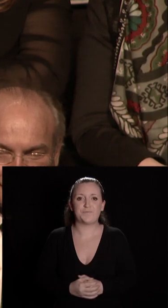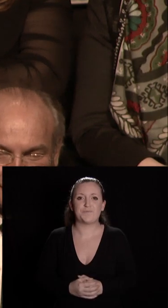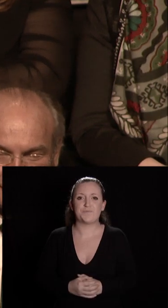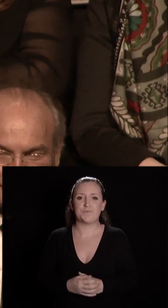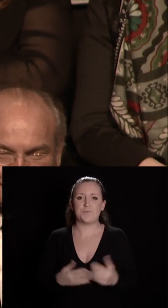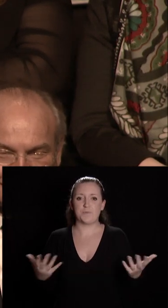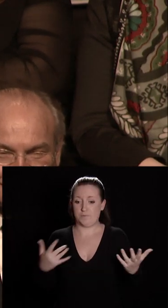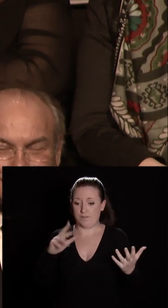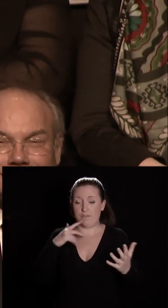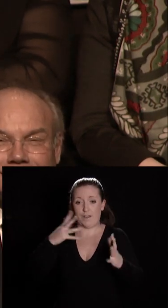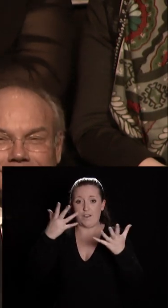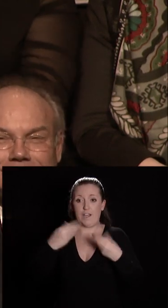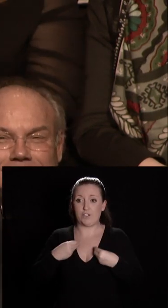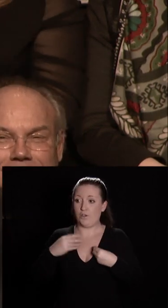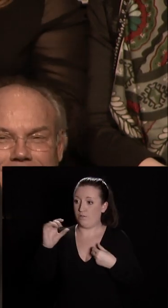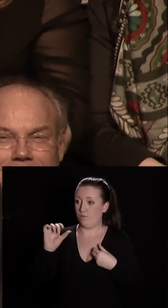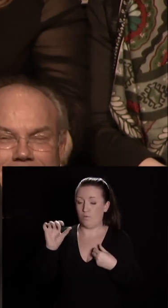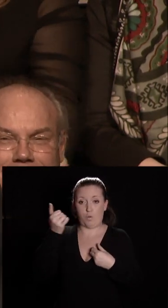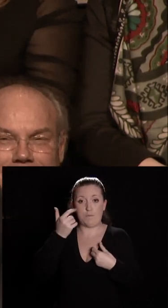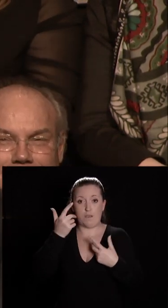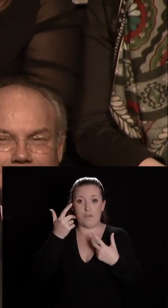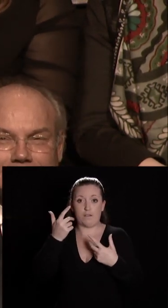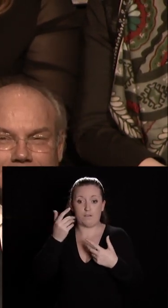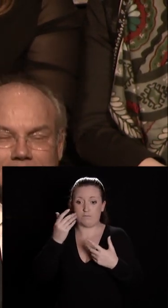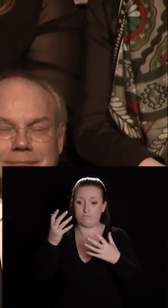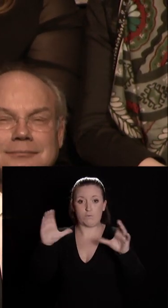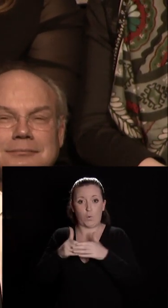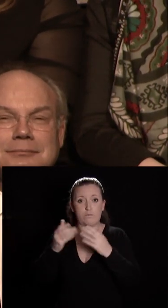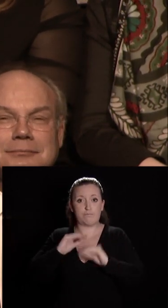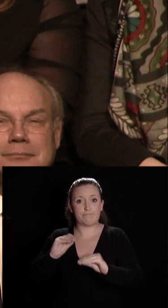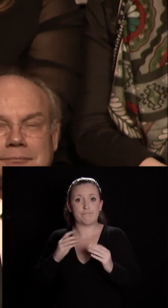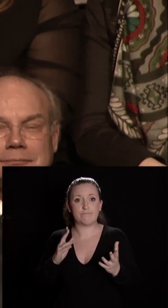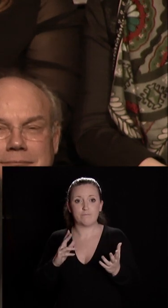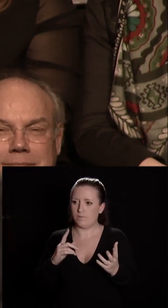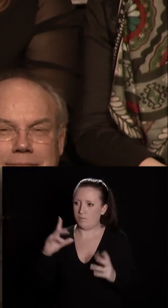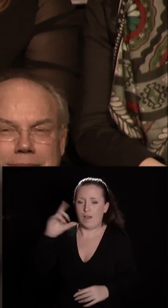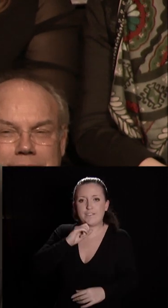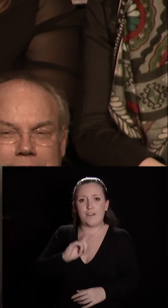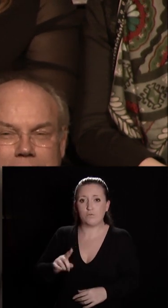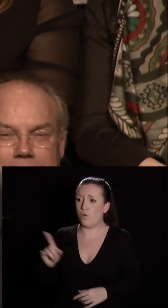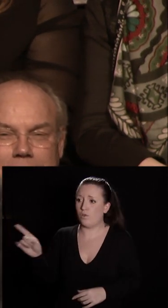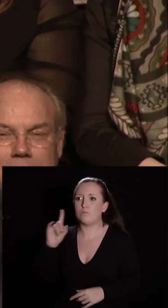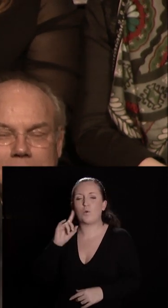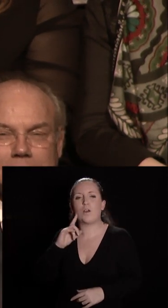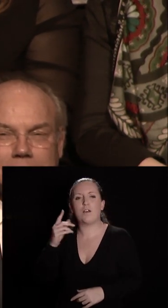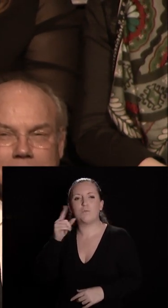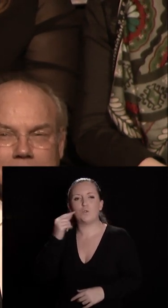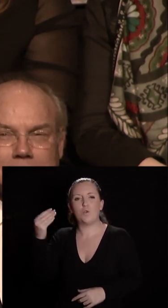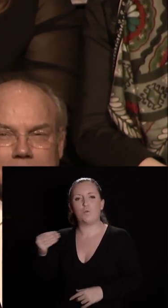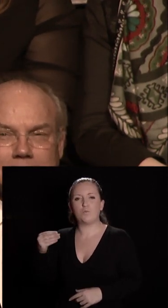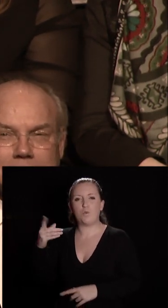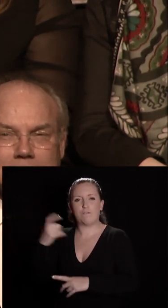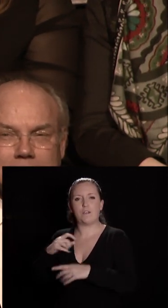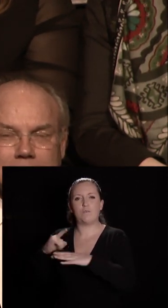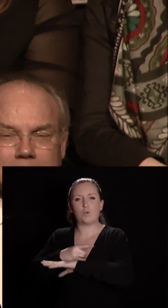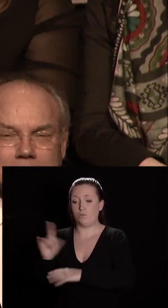Nous accueillerons sa première promotion. Et ce n'est pas un hasard, ce n pas juste parce que Arnaud Montebourg est un bourguignon, c'est parce que nous avons une histoire,